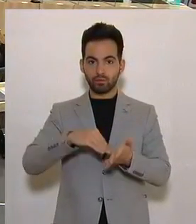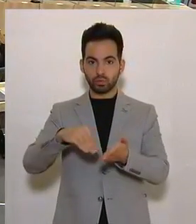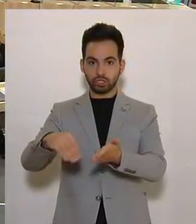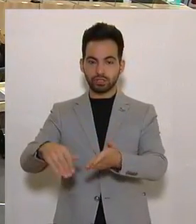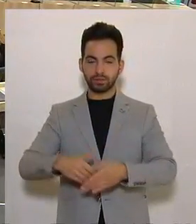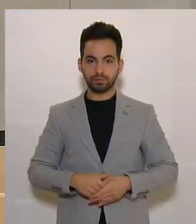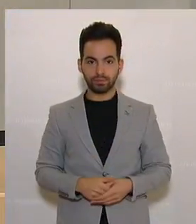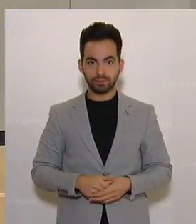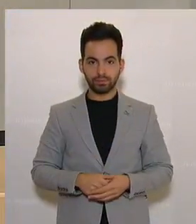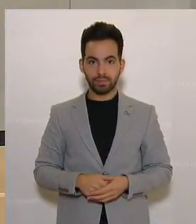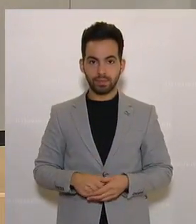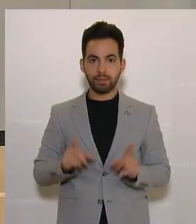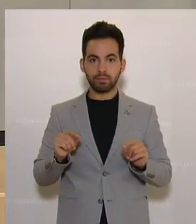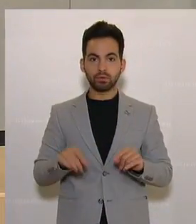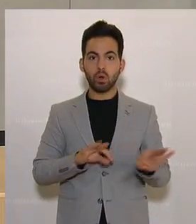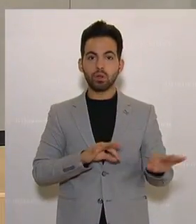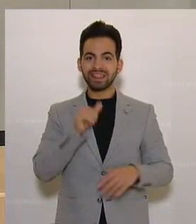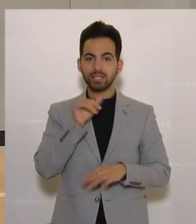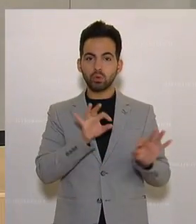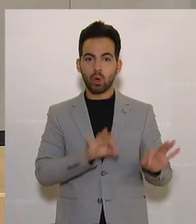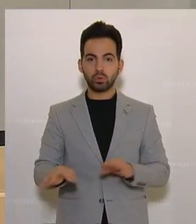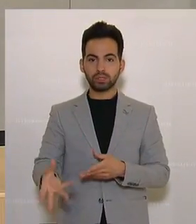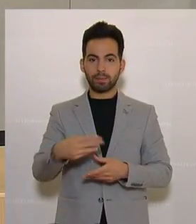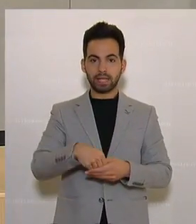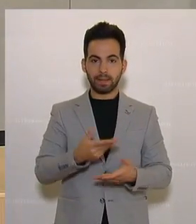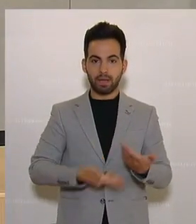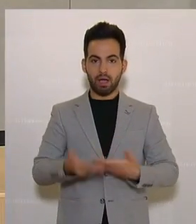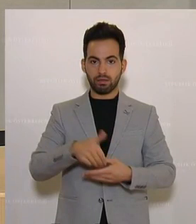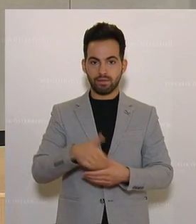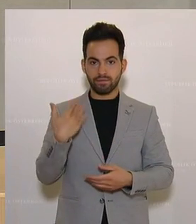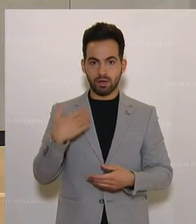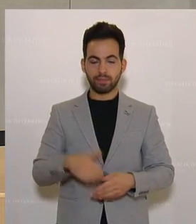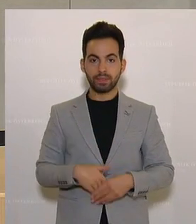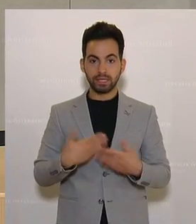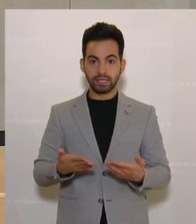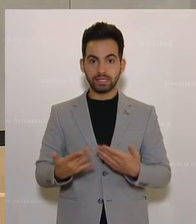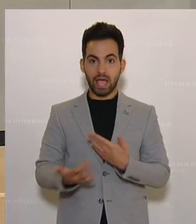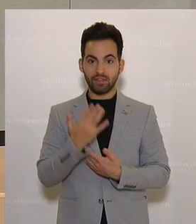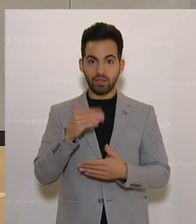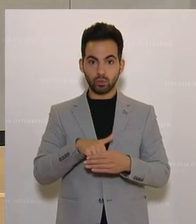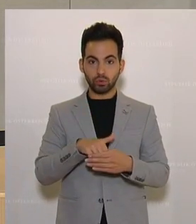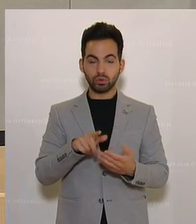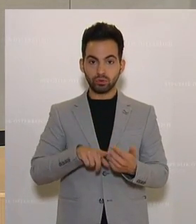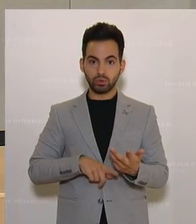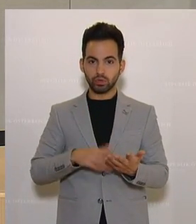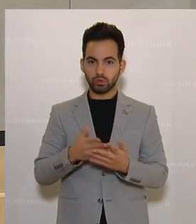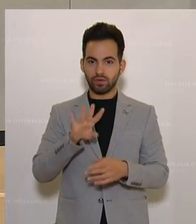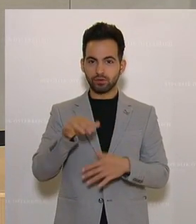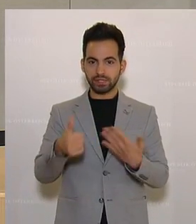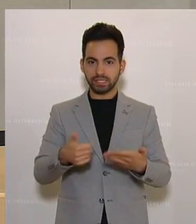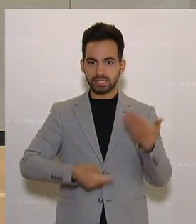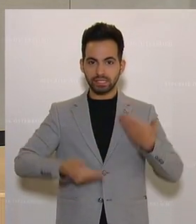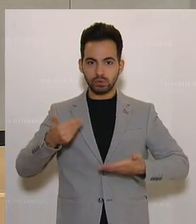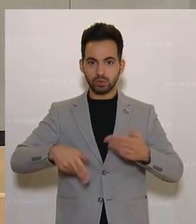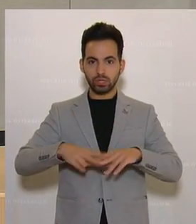Unterschriften trug, also nicht ordnungsgemäß eingebracht wurde. Diesen Einwendungen trete ich, wie schon in der 64.